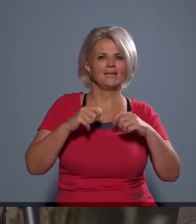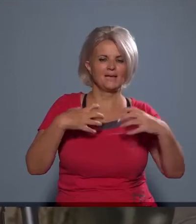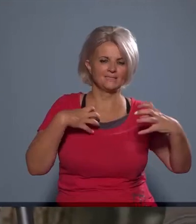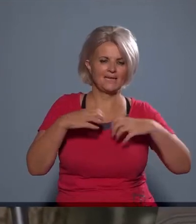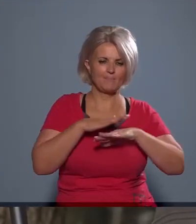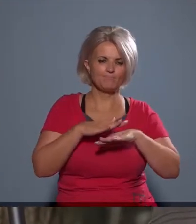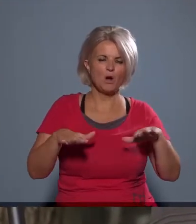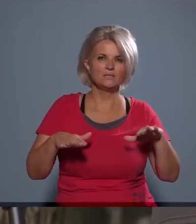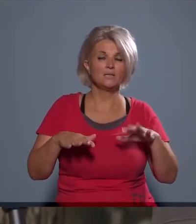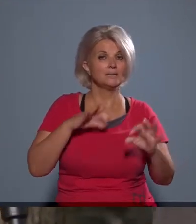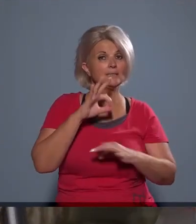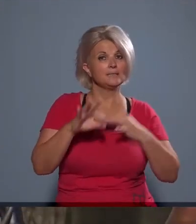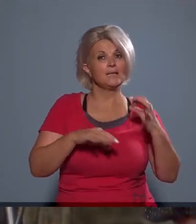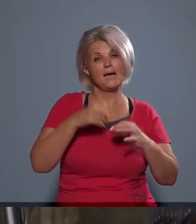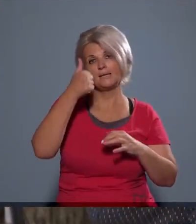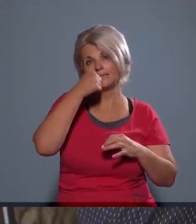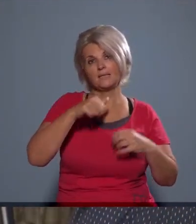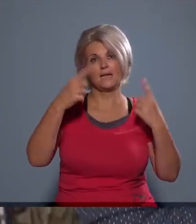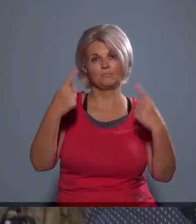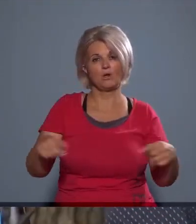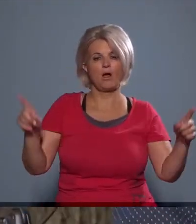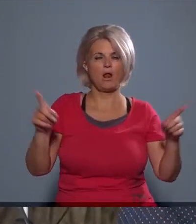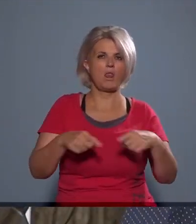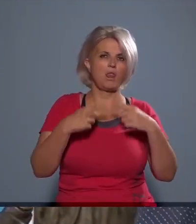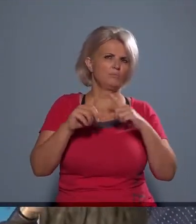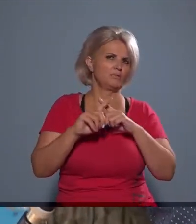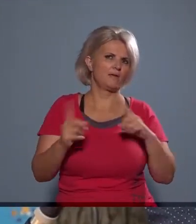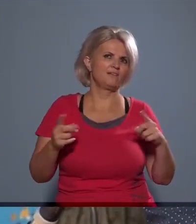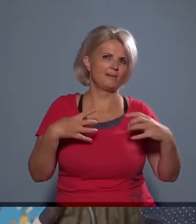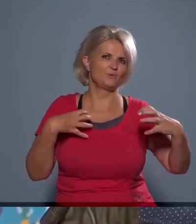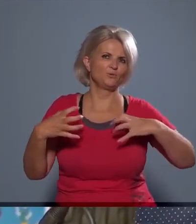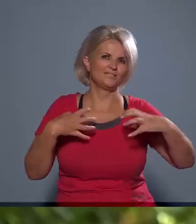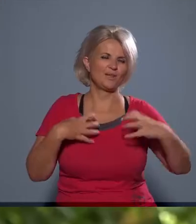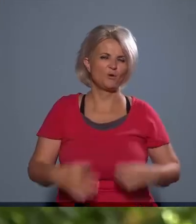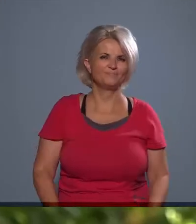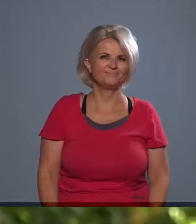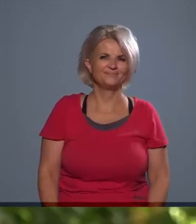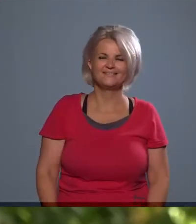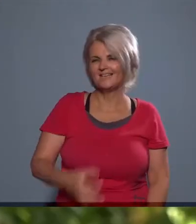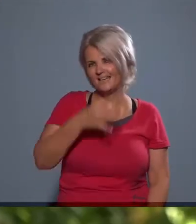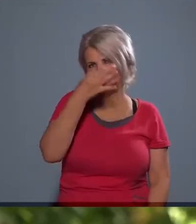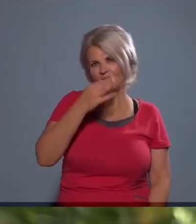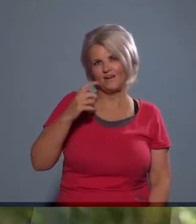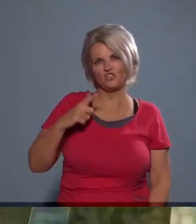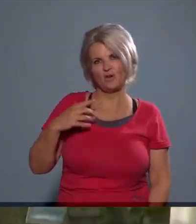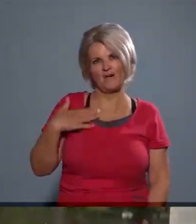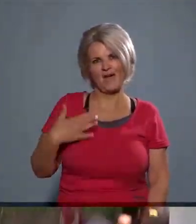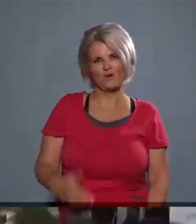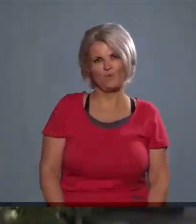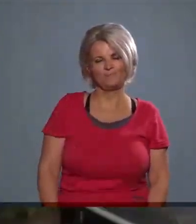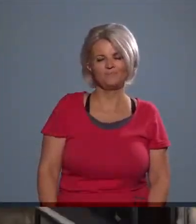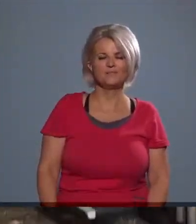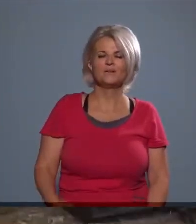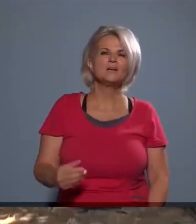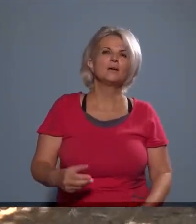építettek egy kis színpadot, ahol táncok, népdalok, mindenféle produkció előjöhet, úgyhogy kíváncsian